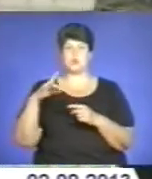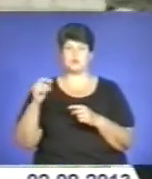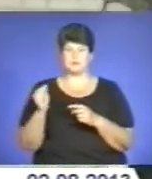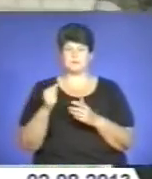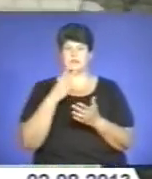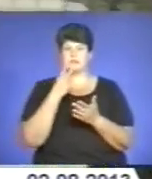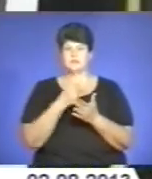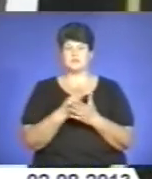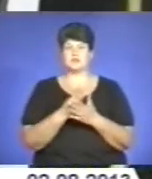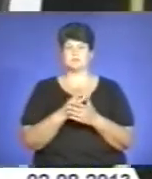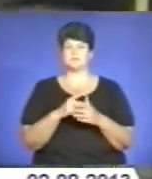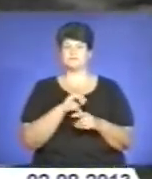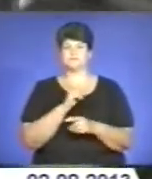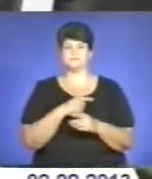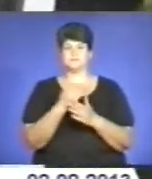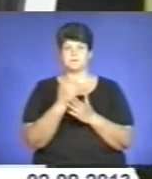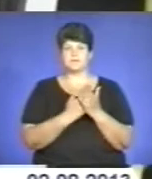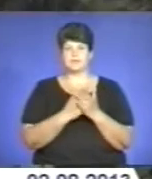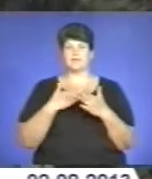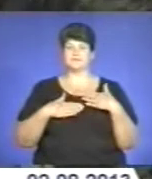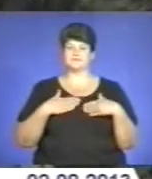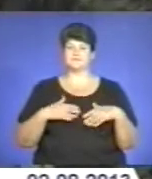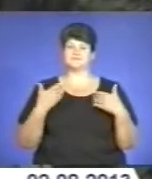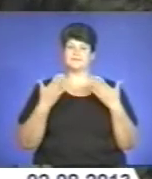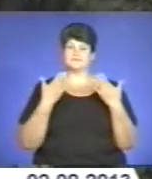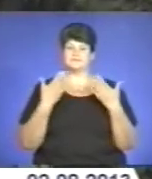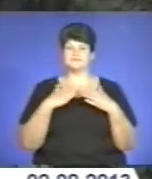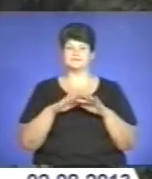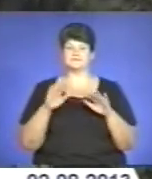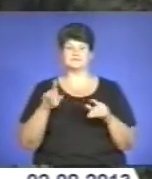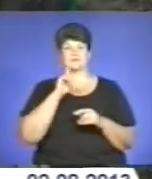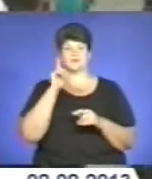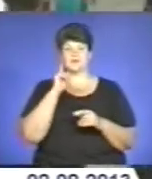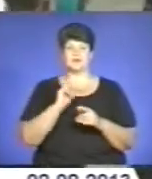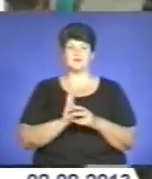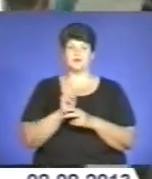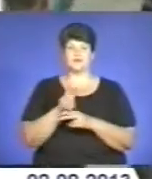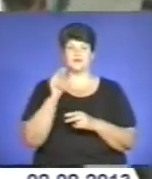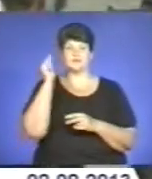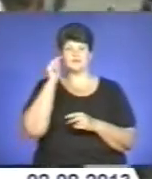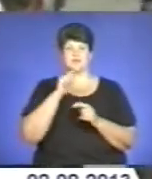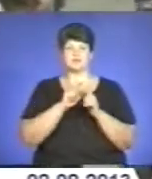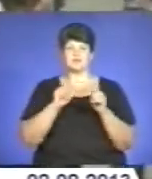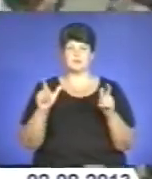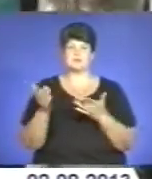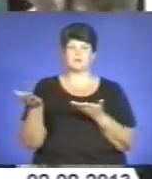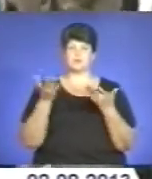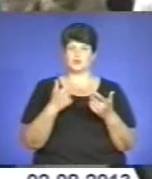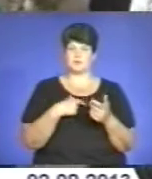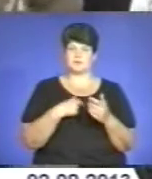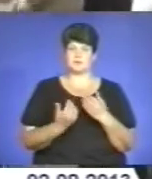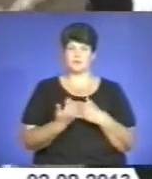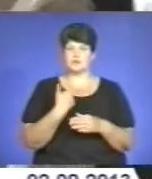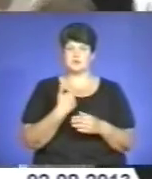на напружний графік роботи, завжди радо спілкуються із дітьми та молоддю. Відвідують навчальні заклади, запрошують підлітків до себе у гості. От і